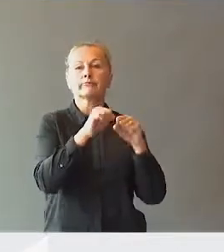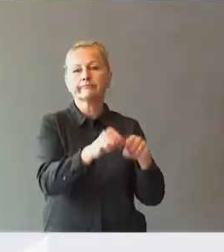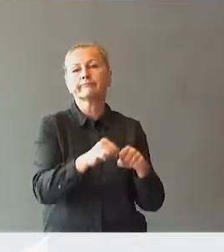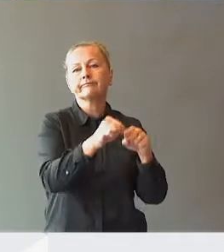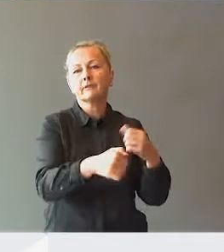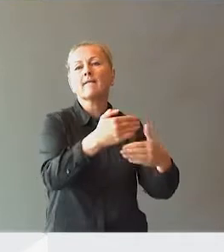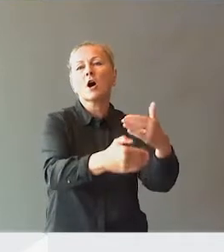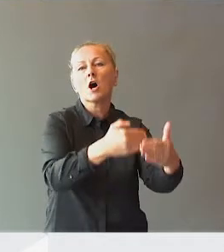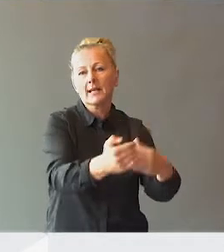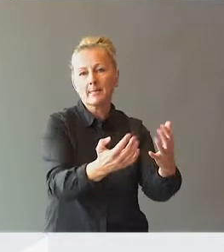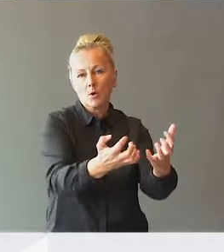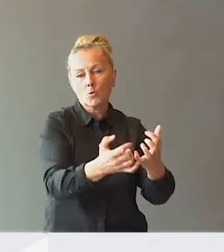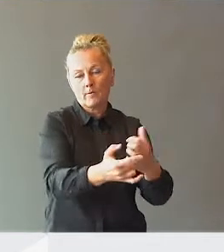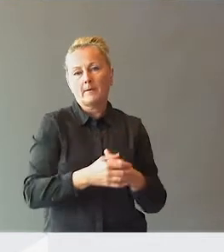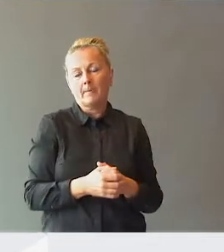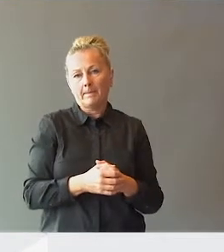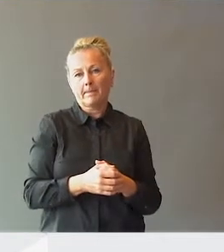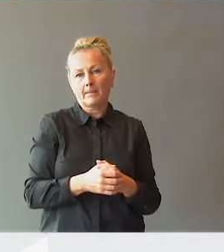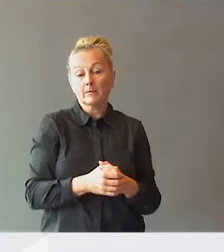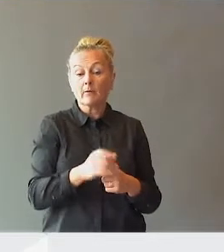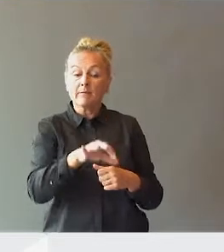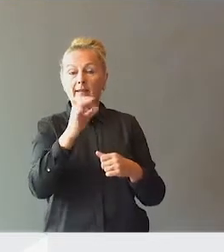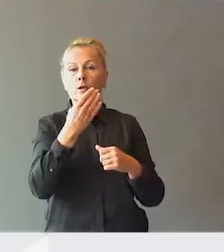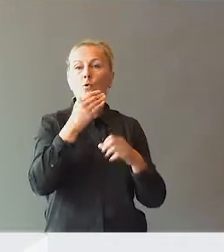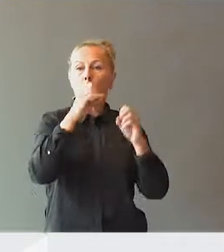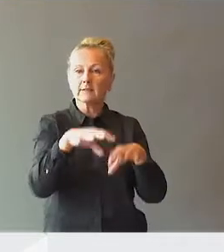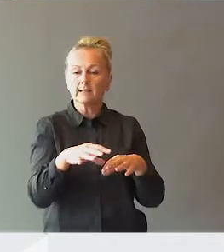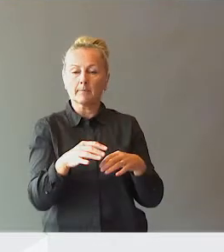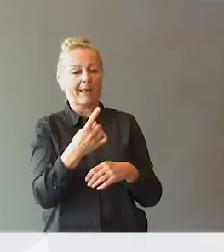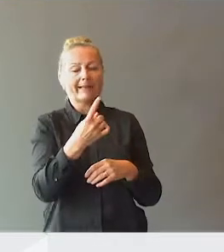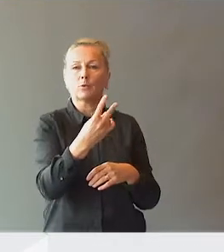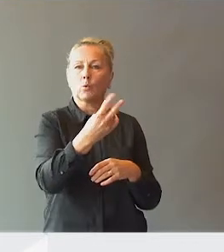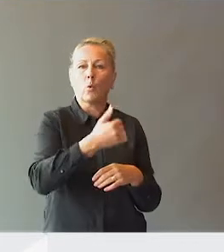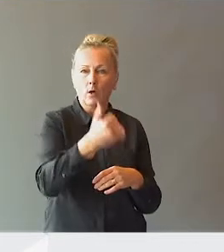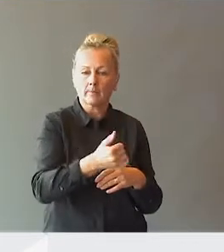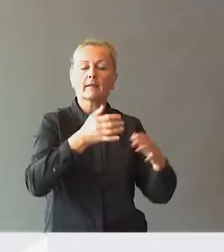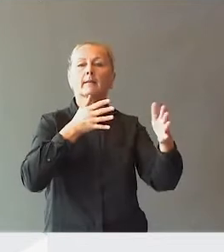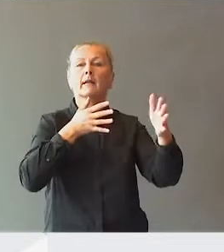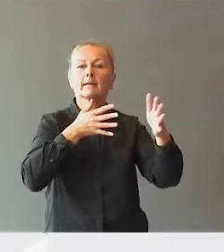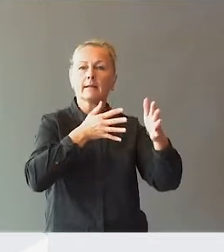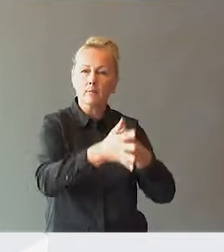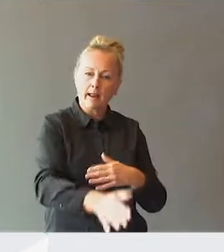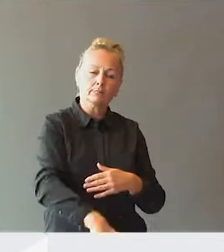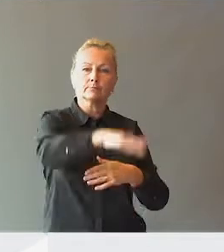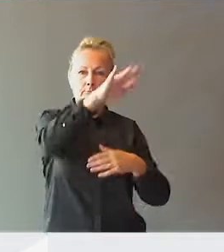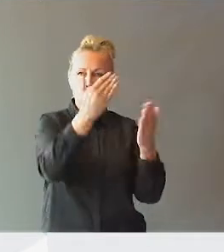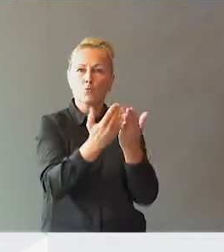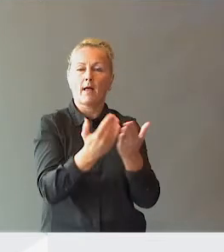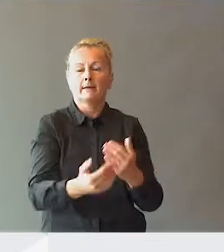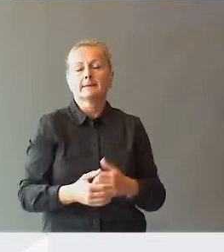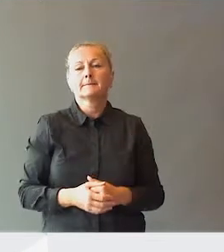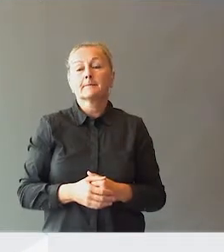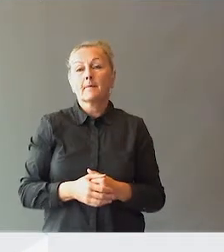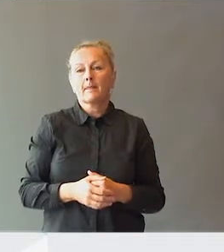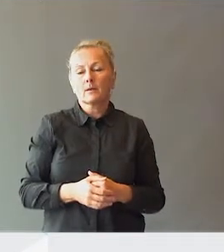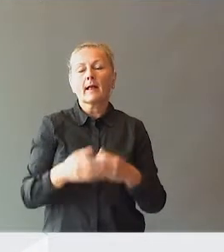som må finne gode løsninger på ikke bare ett år eller to år, men gjennom hele skoleløpet. Det